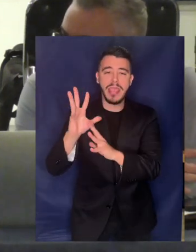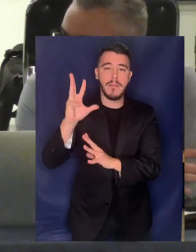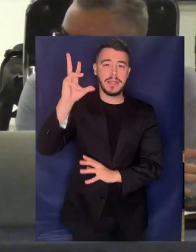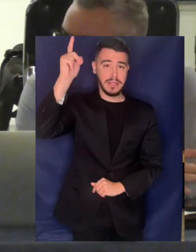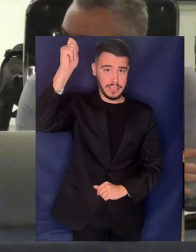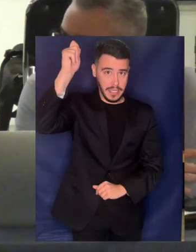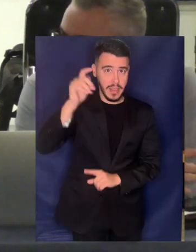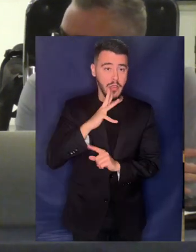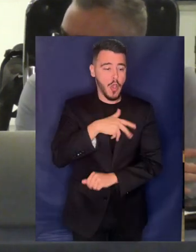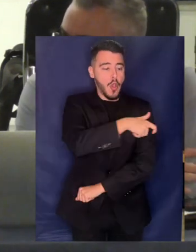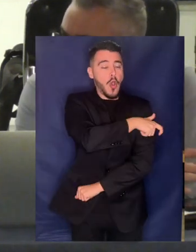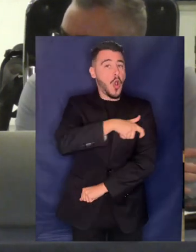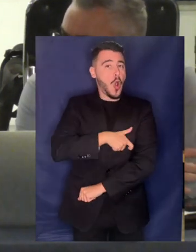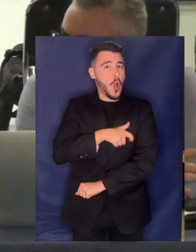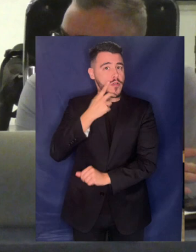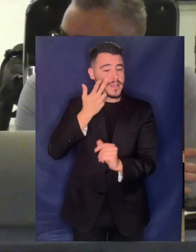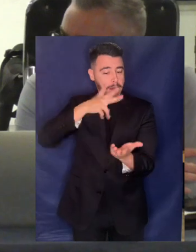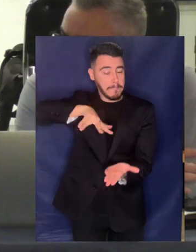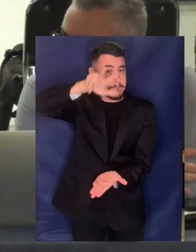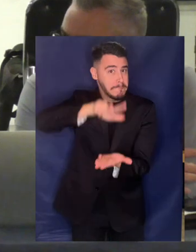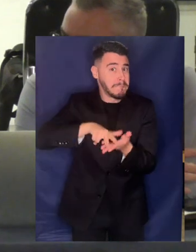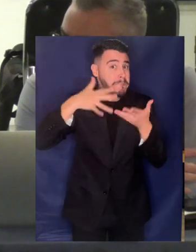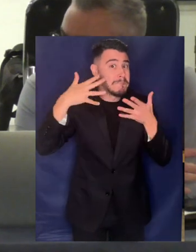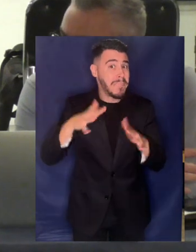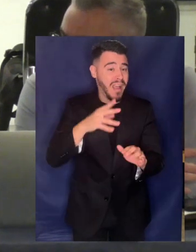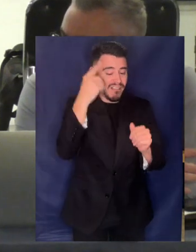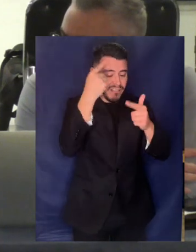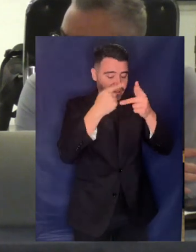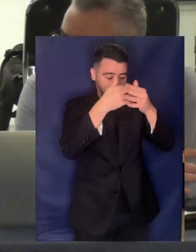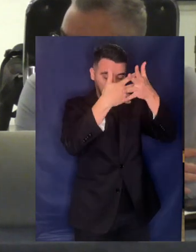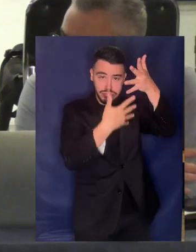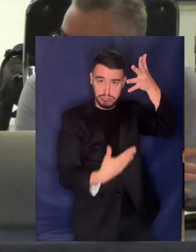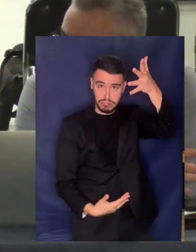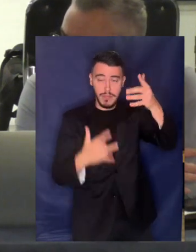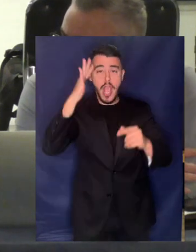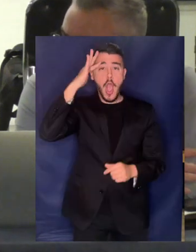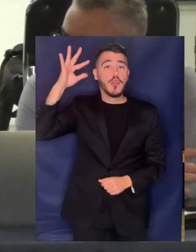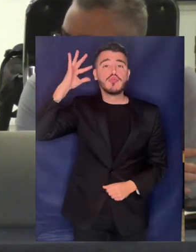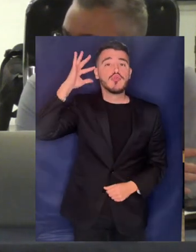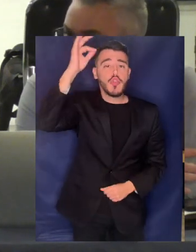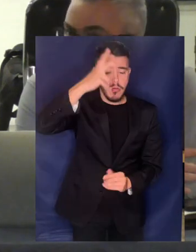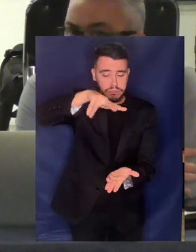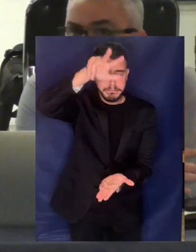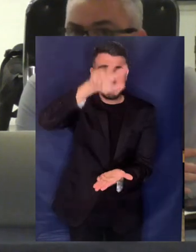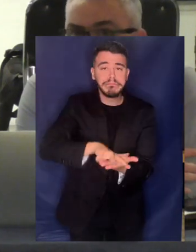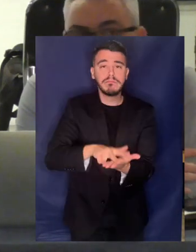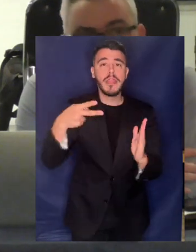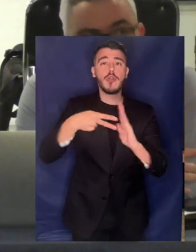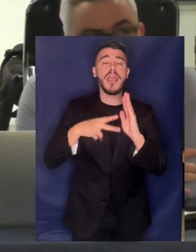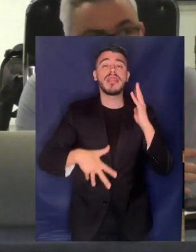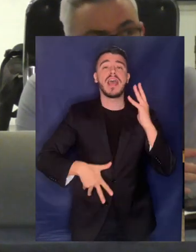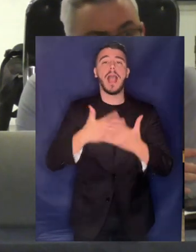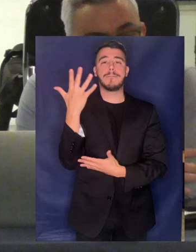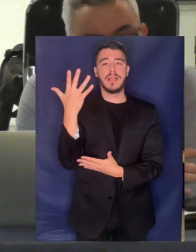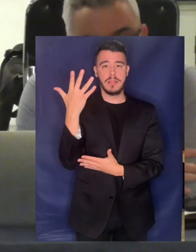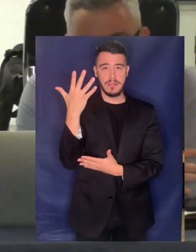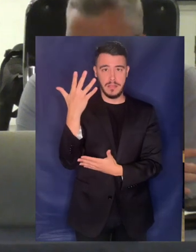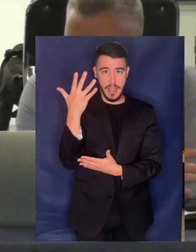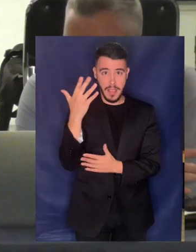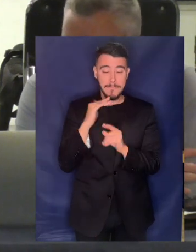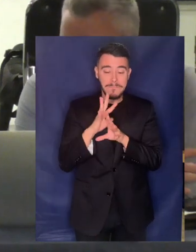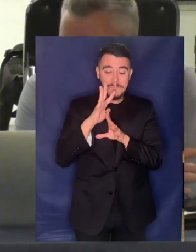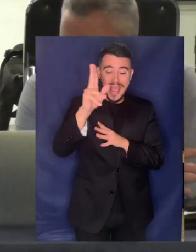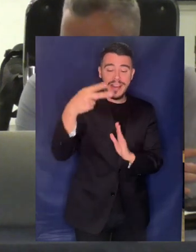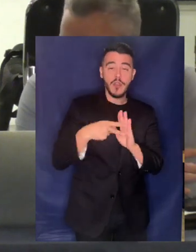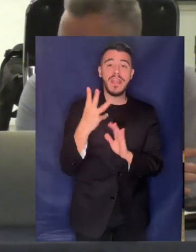από τον ΟΗΕ Οι στόχοι αυτοί εγκρίθηκαν το 2015 ως ατζέντα 2030